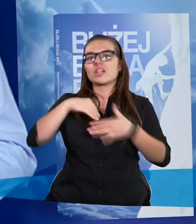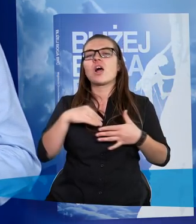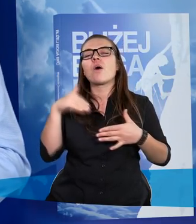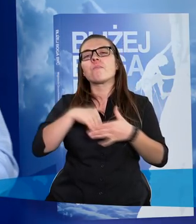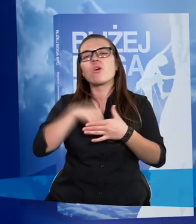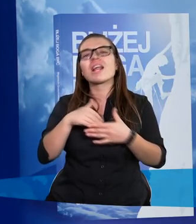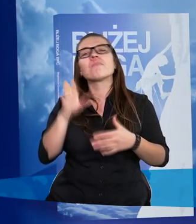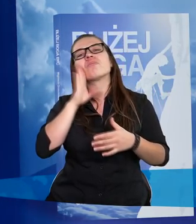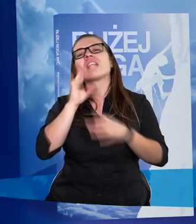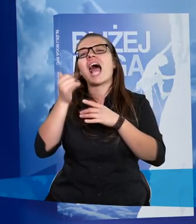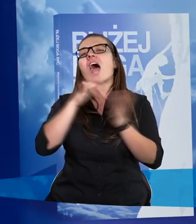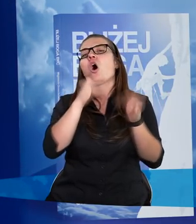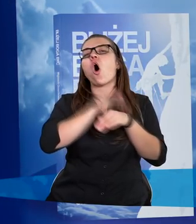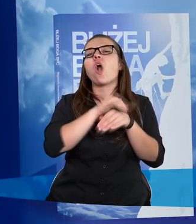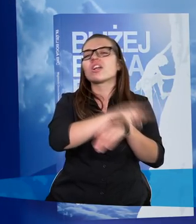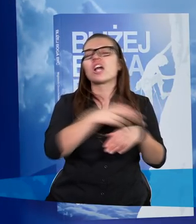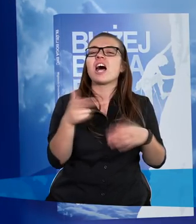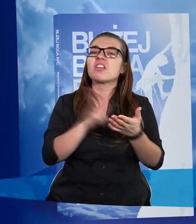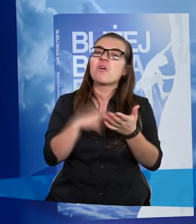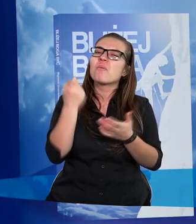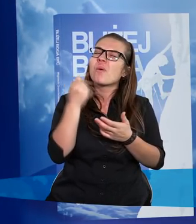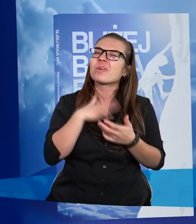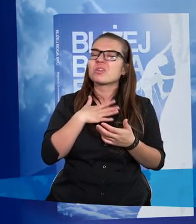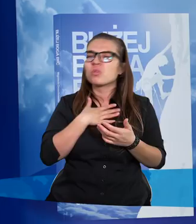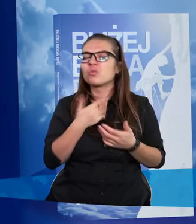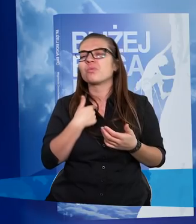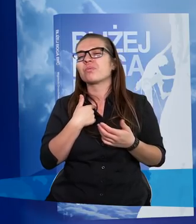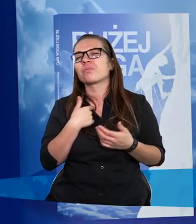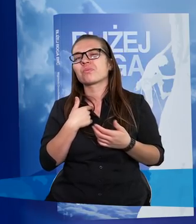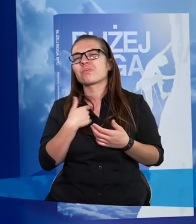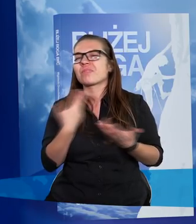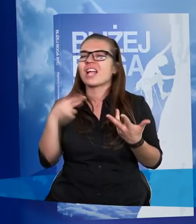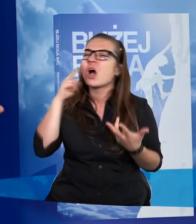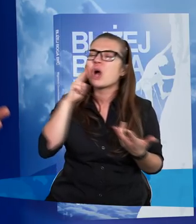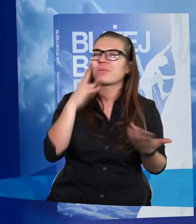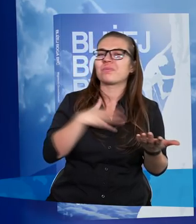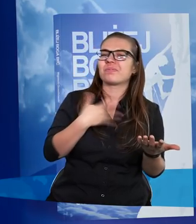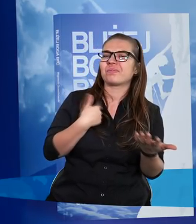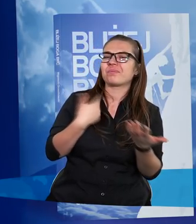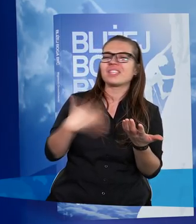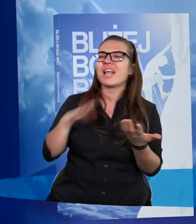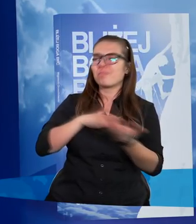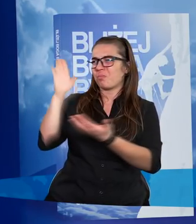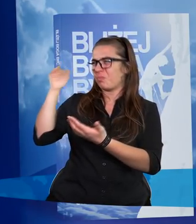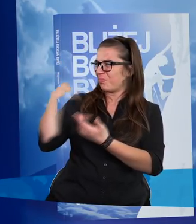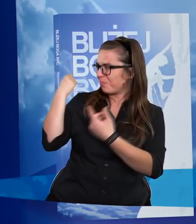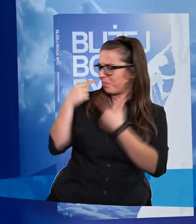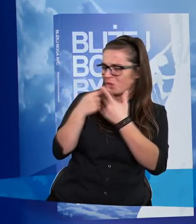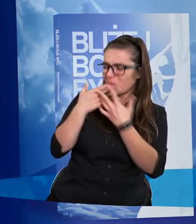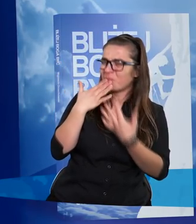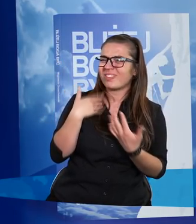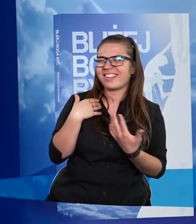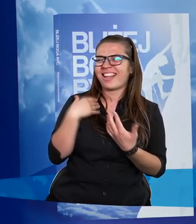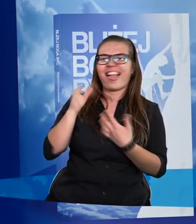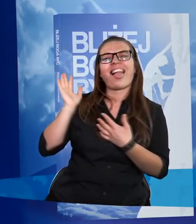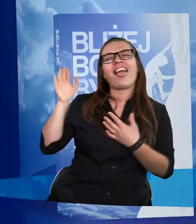tak, jak to koleżanka. W tych momentach, gdzie może nie rozumiesz, może nie podoba Ci się wola Boża, nie zostawiaj go, nie